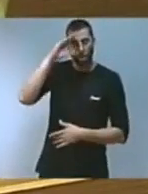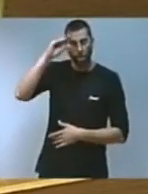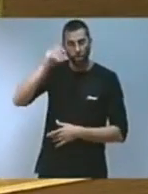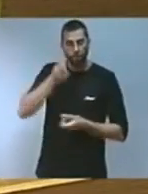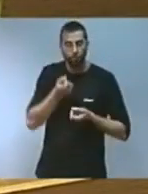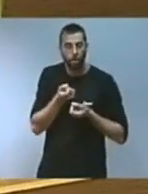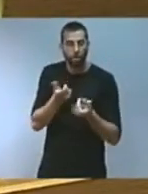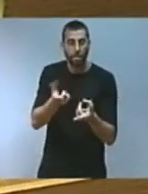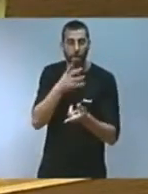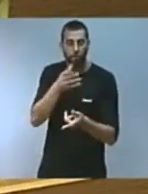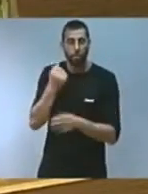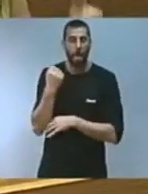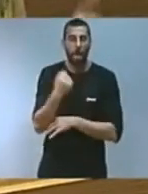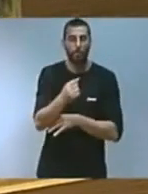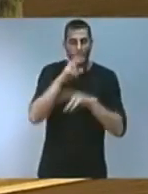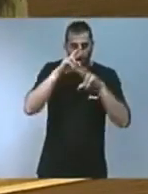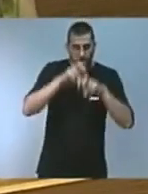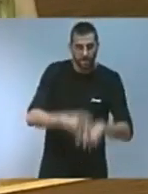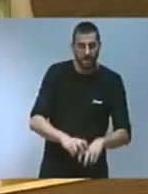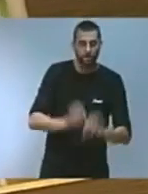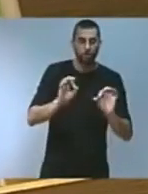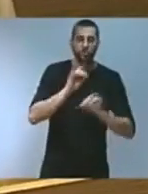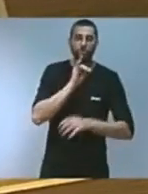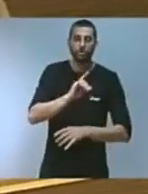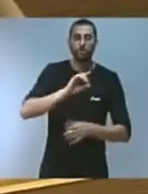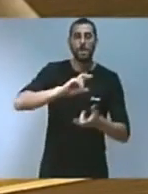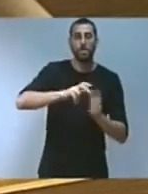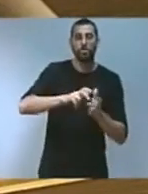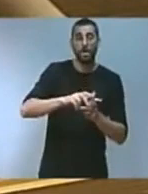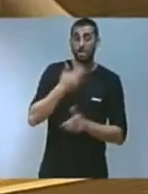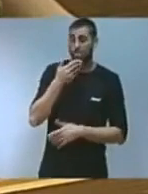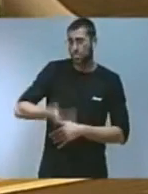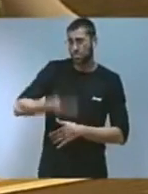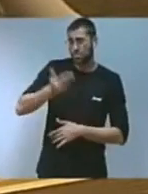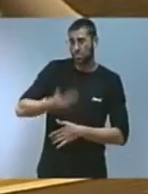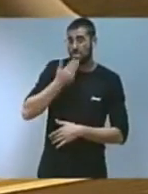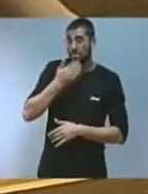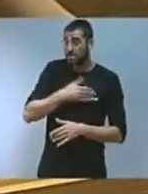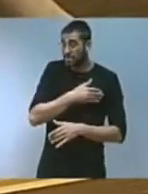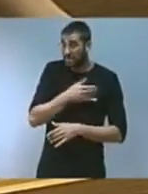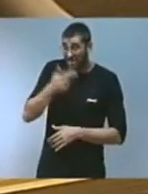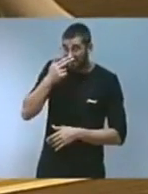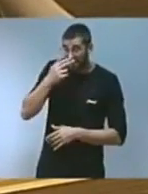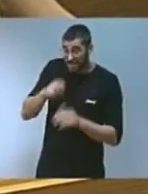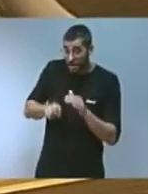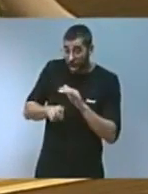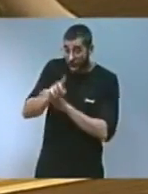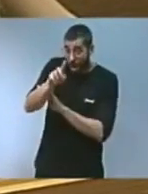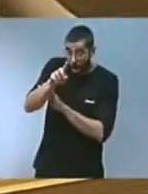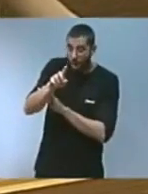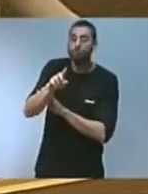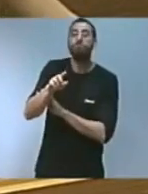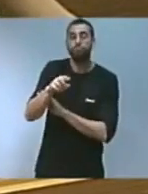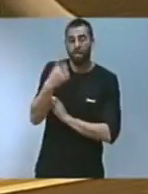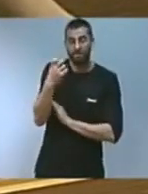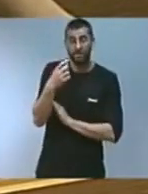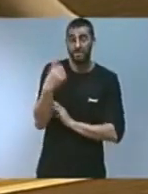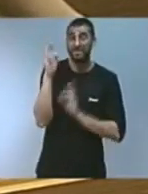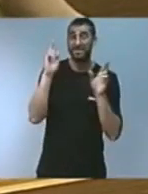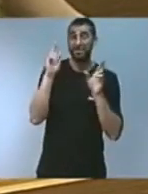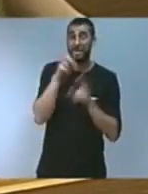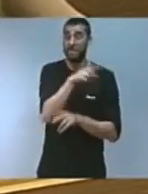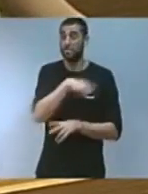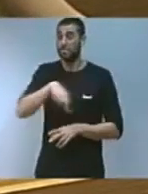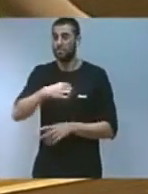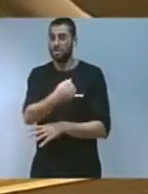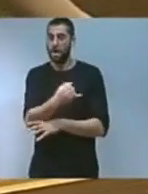energies renovables, imprescindibles si volem avançar en aquesta lluita en la que espere els trobaré a tots i totes del meu costat. Aquest, de fet,